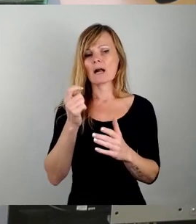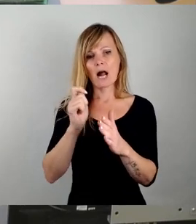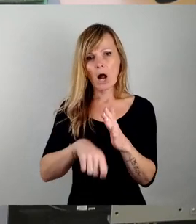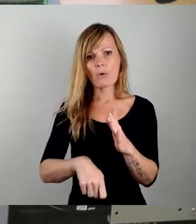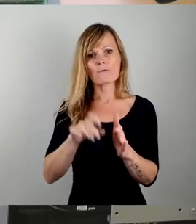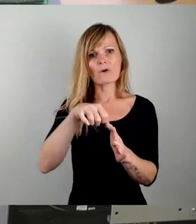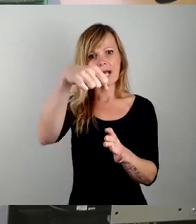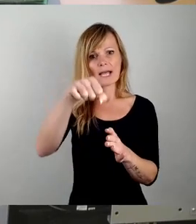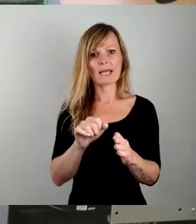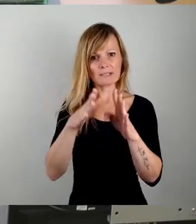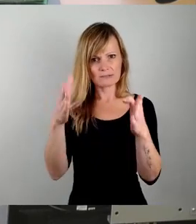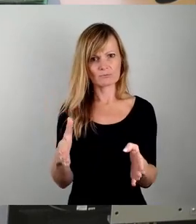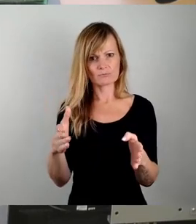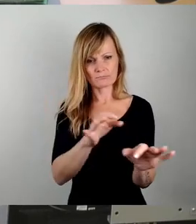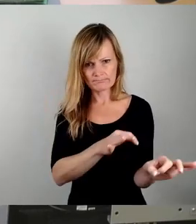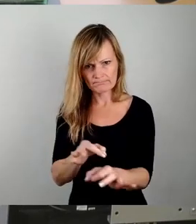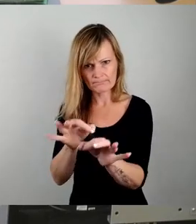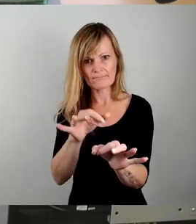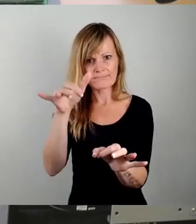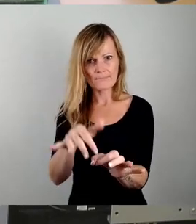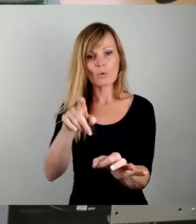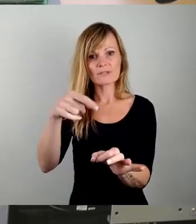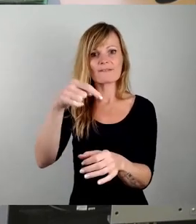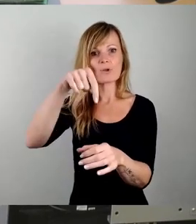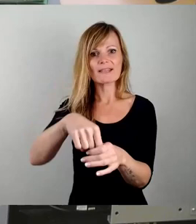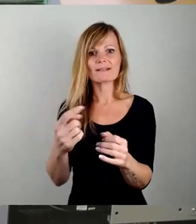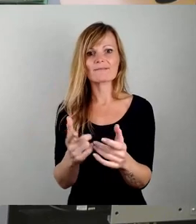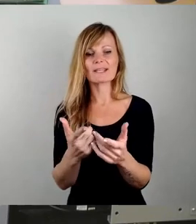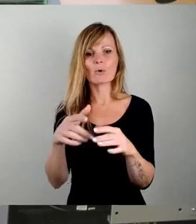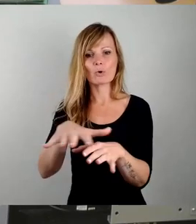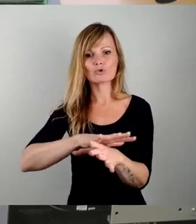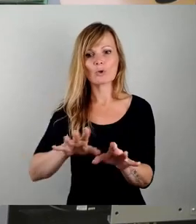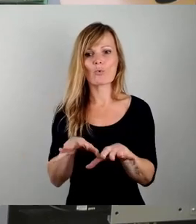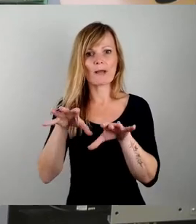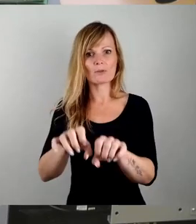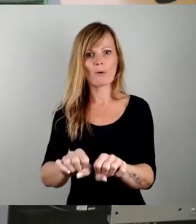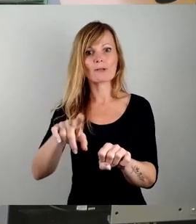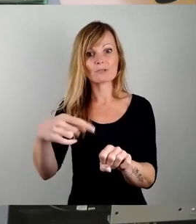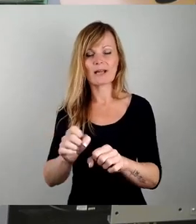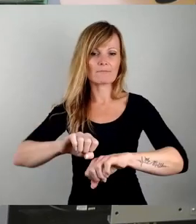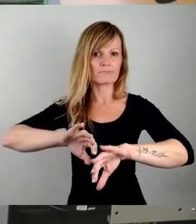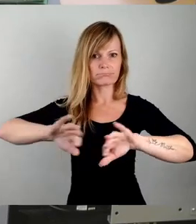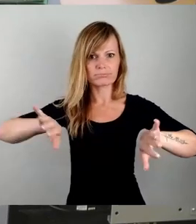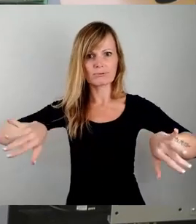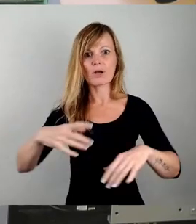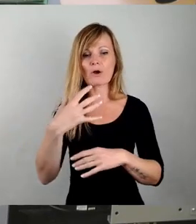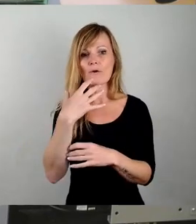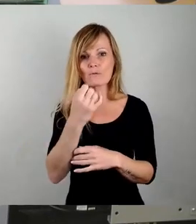von innen gesprengt, die musste aufgelöst werden, hat das Grundstück übernommen und wollte dann ein schönes Würfelhaus in Striesen bauen.